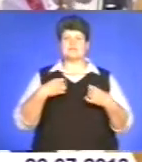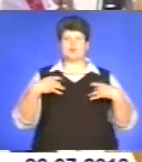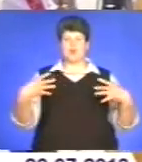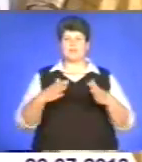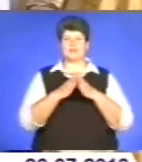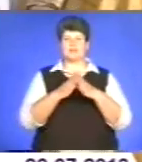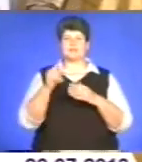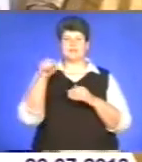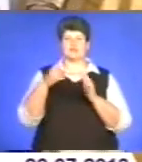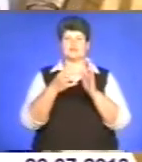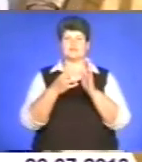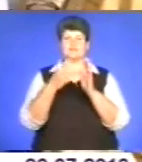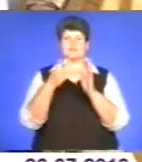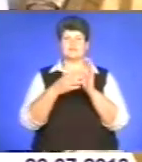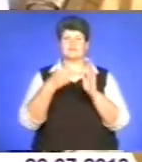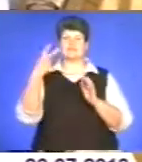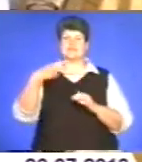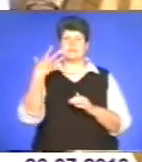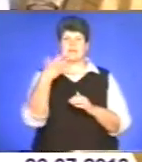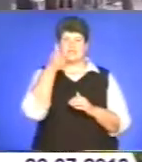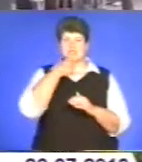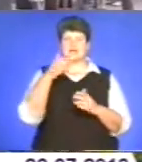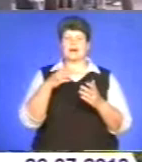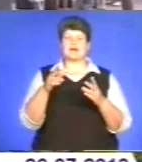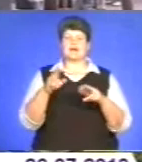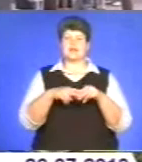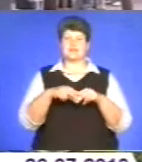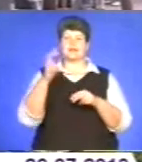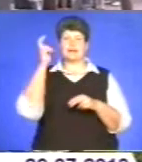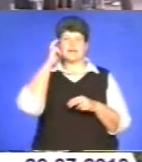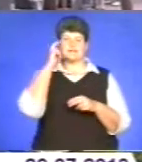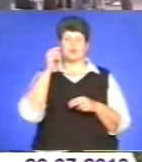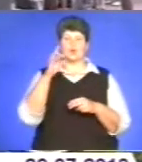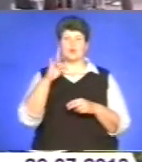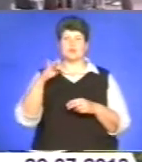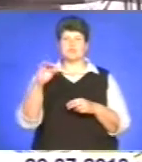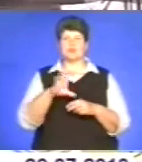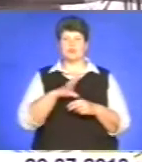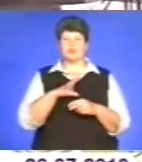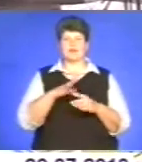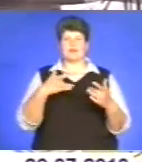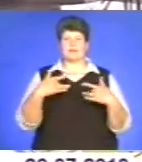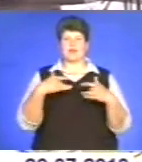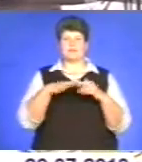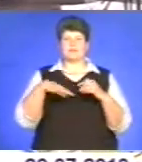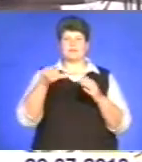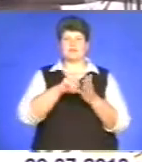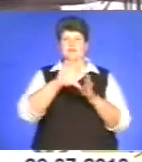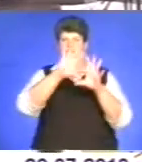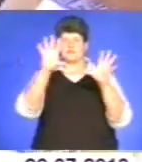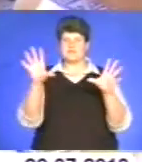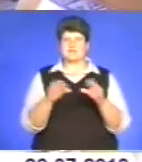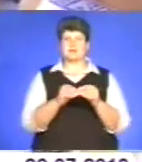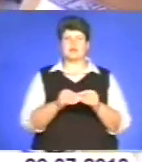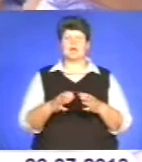з нагоди 1025-річчя хрещення Київської Русі розпочався на театральному майдані. Представники усіх конфесій вшанували